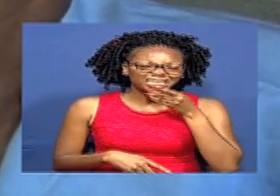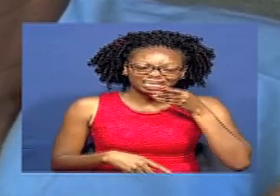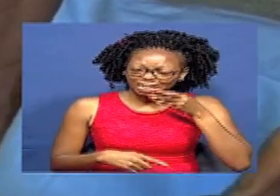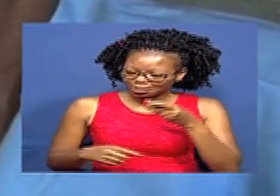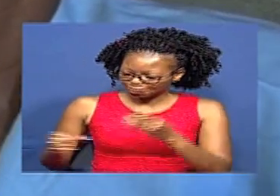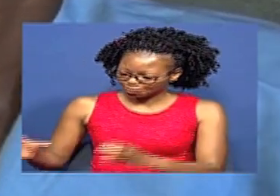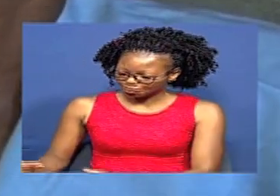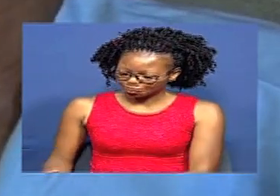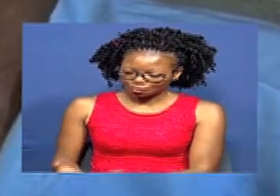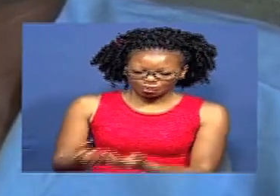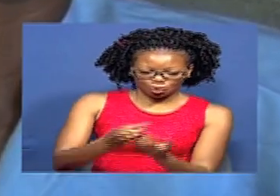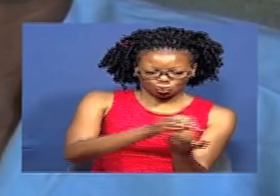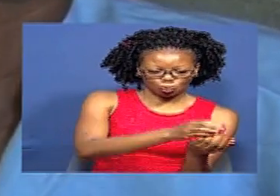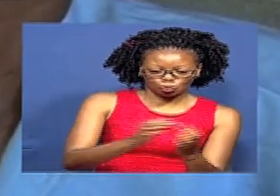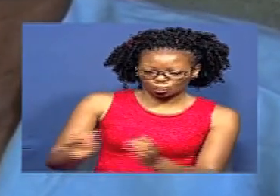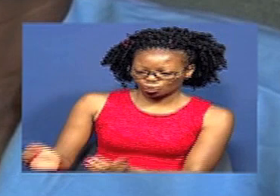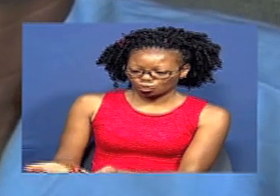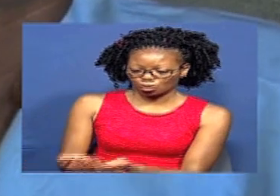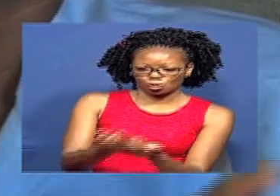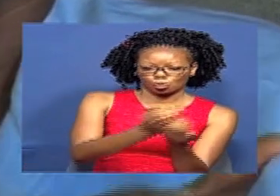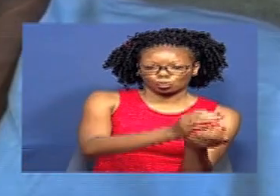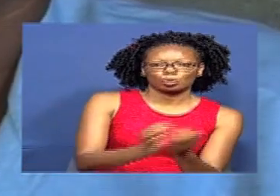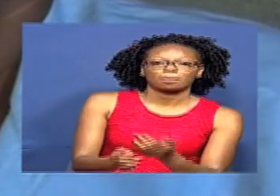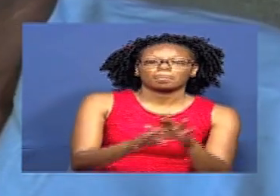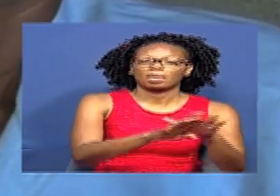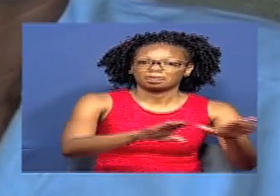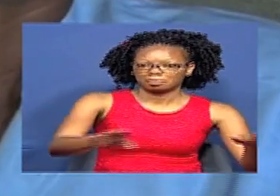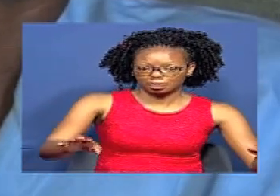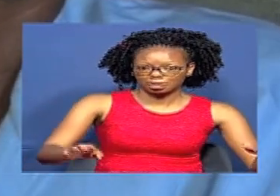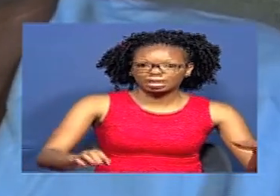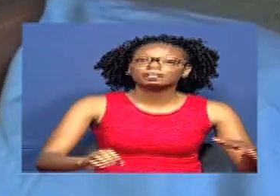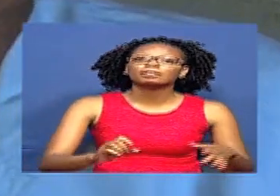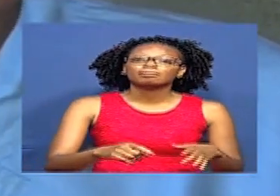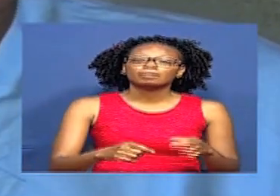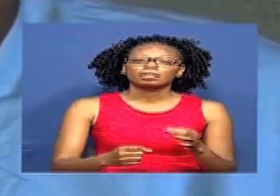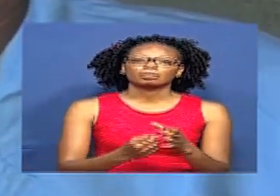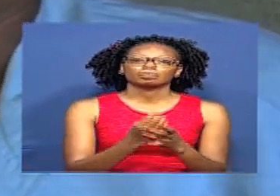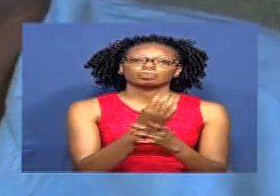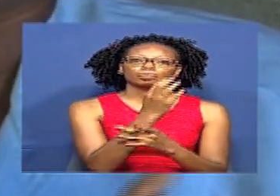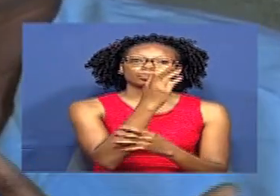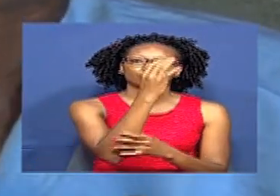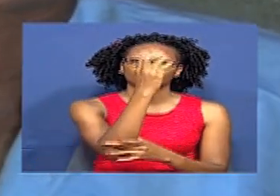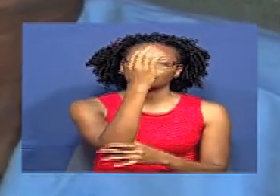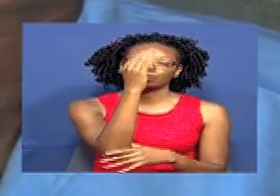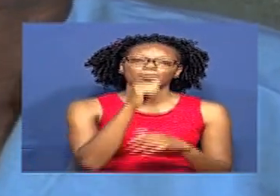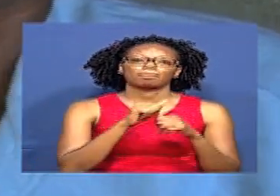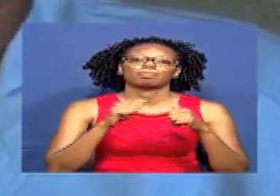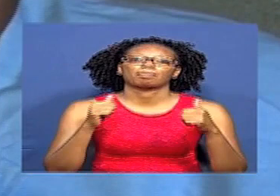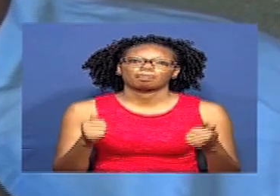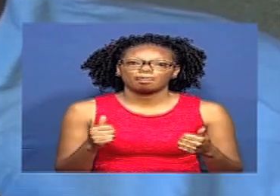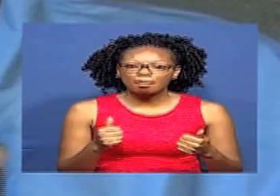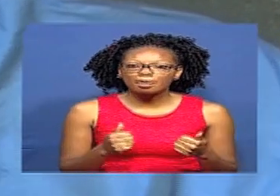hivyo Sisi tutawapatia Musaada Wa hii water plant Na iyo water plant